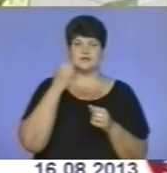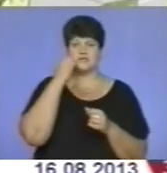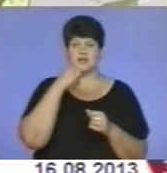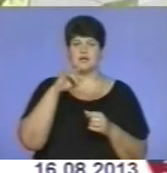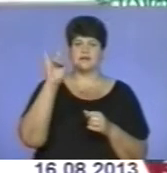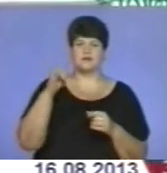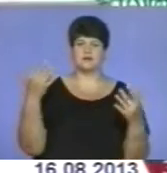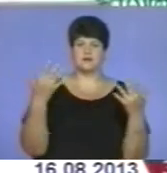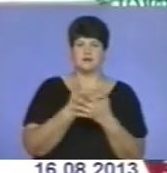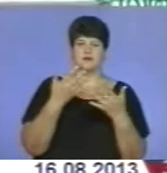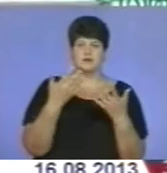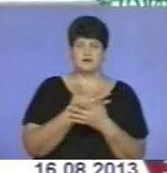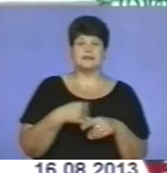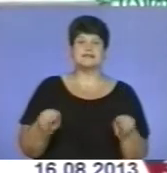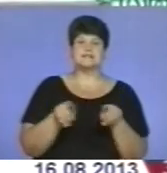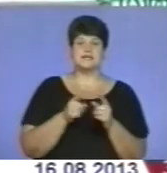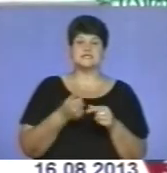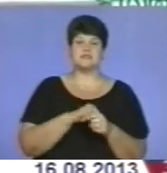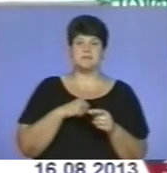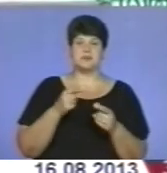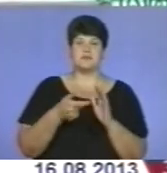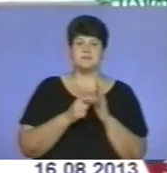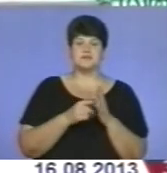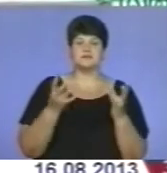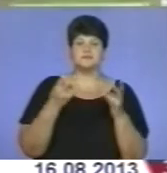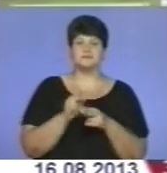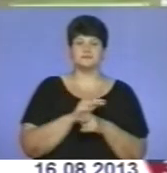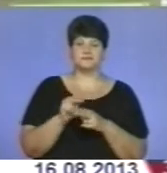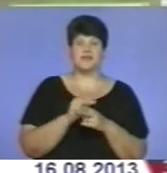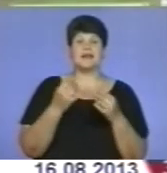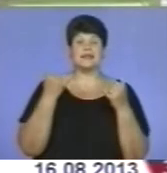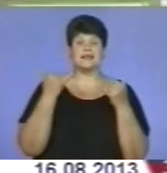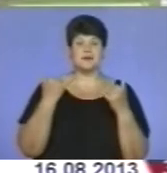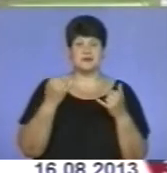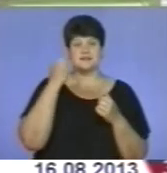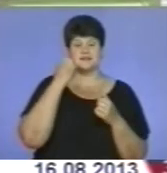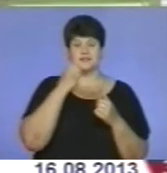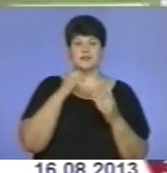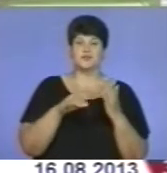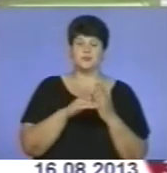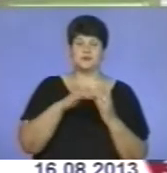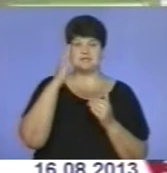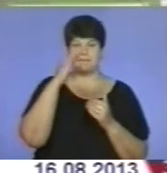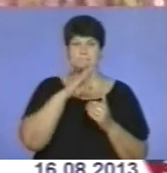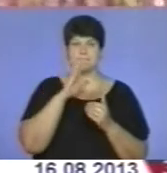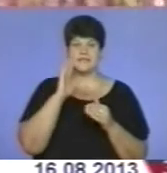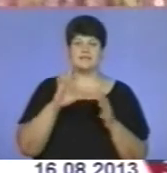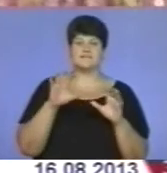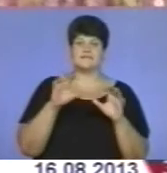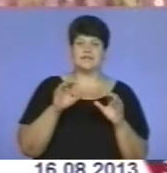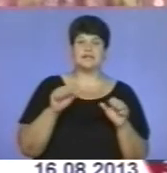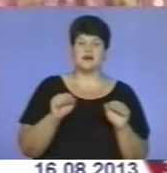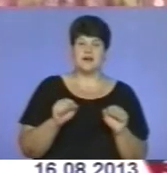пропускали холод. Та саме приміщення давно потребувало ремонту. Тепер, завдяки допомозі батьків, влади, старанням